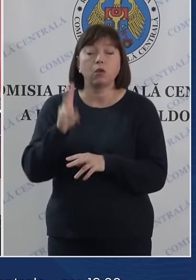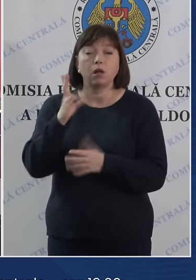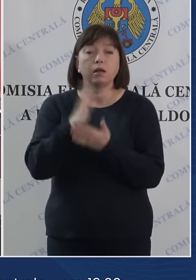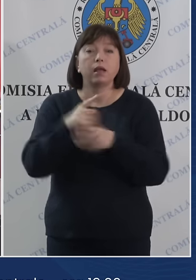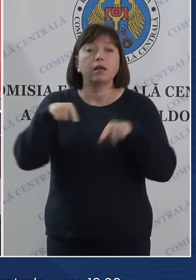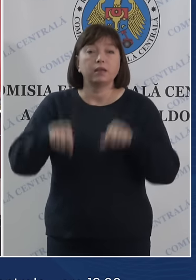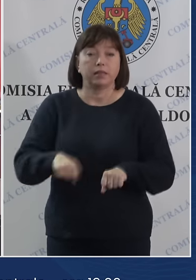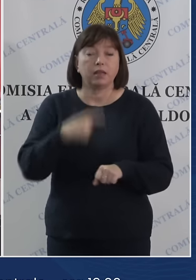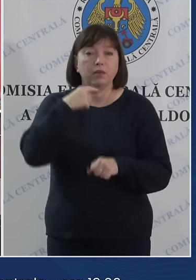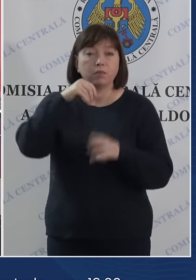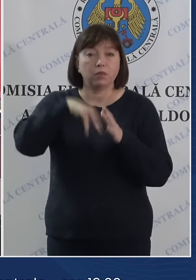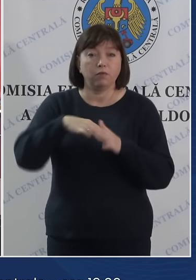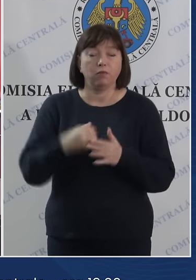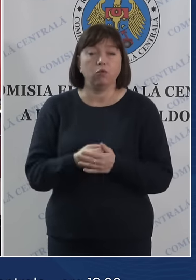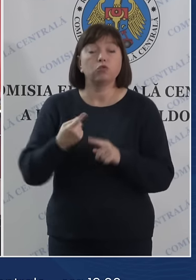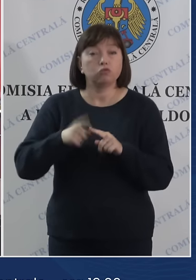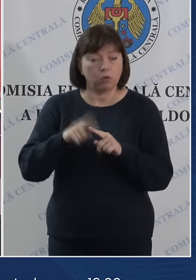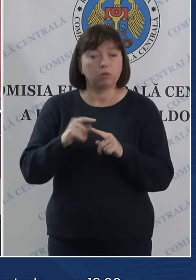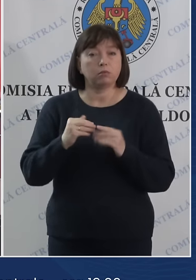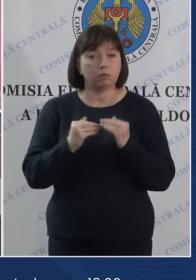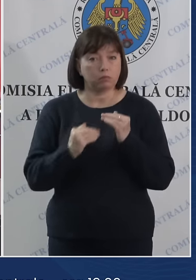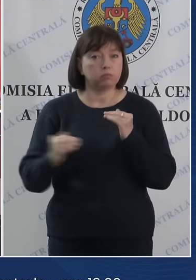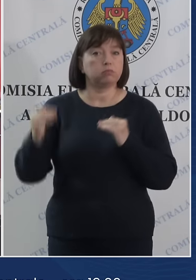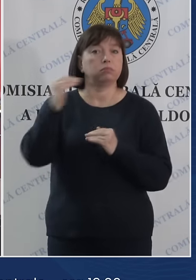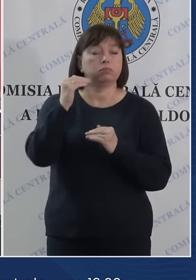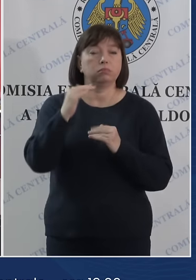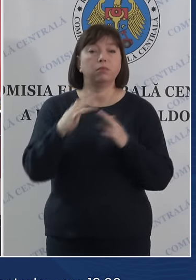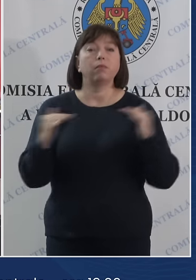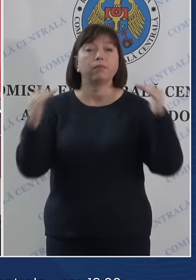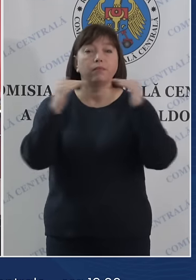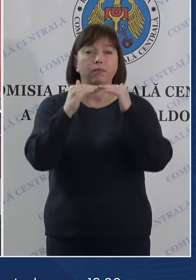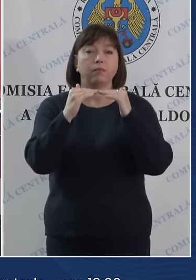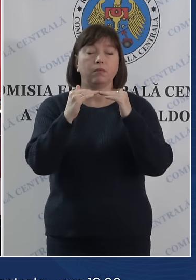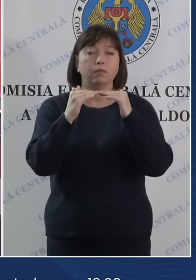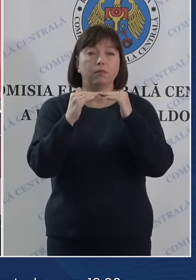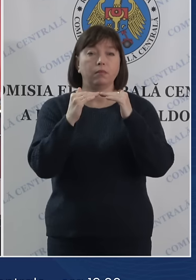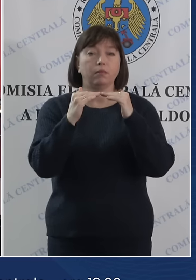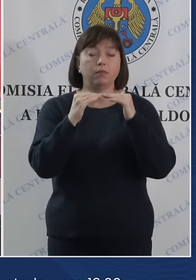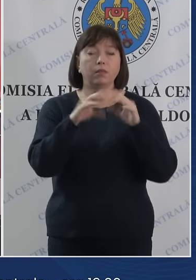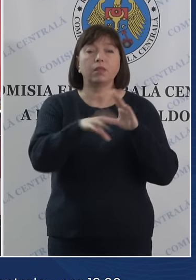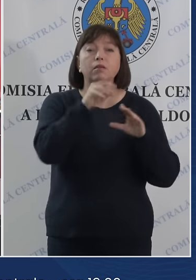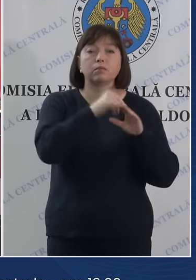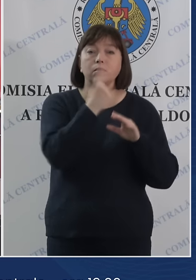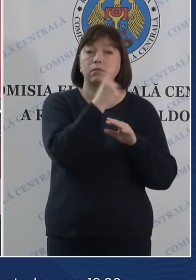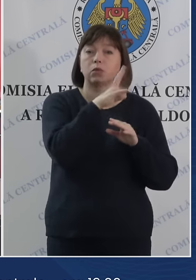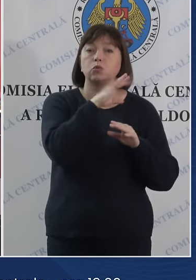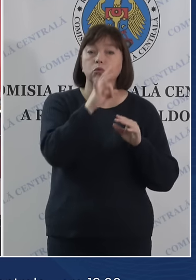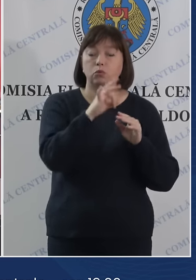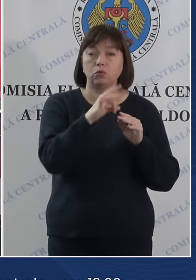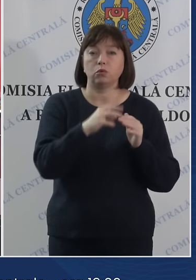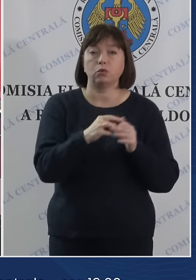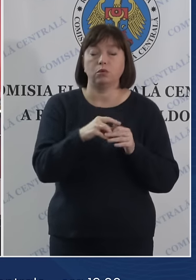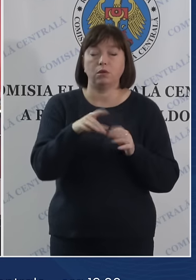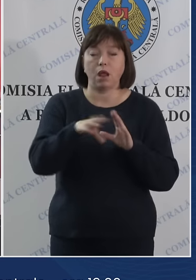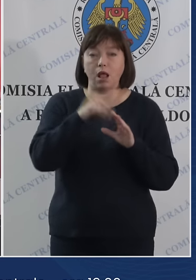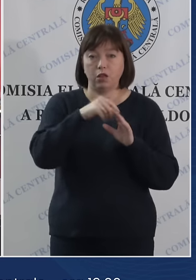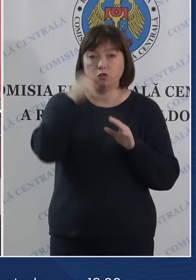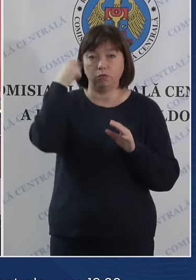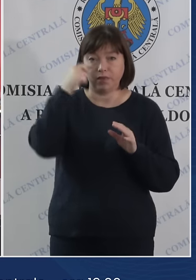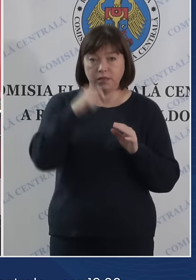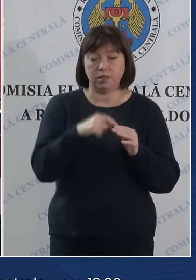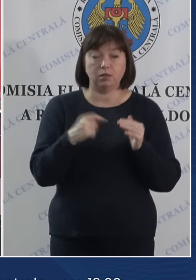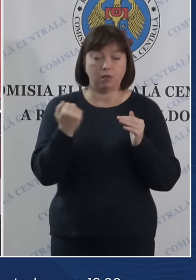vot, ceea ce a significat o creștere față de scurtinul turul 1 de la lege.